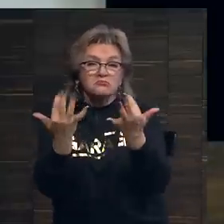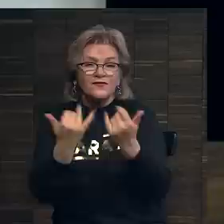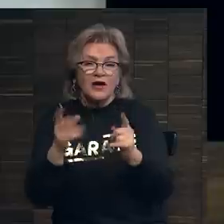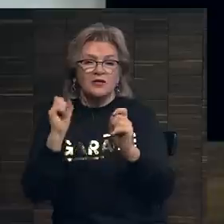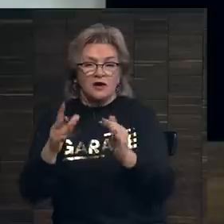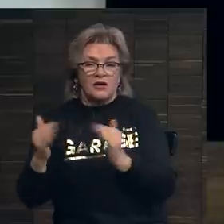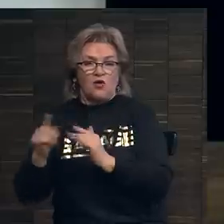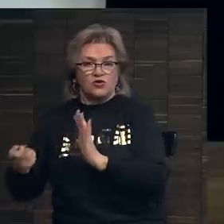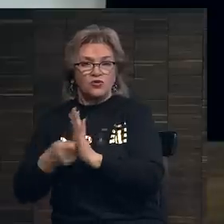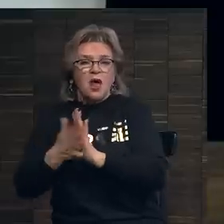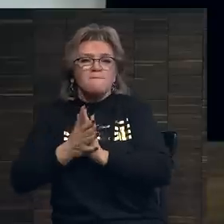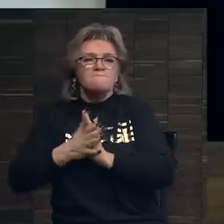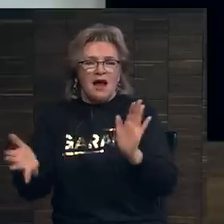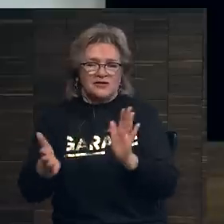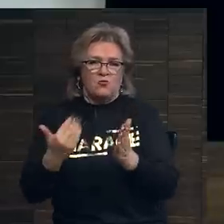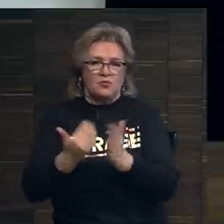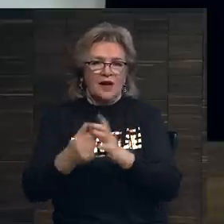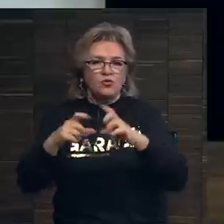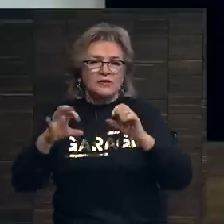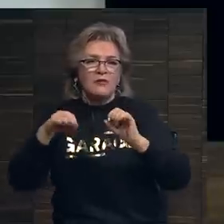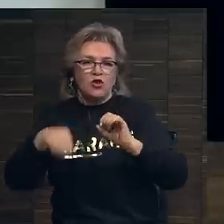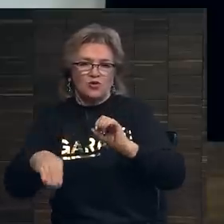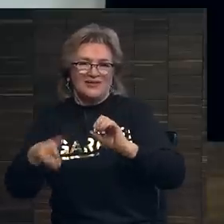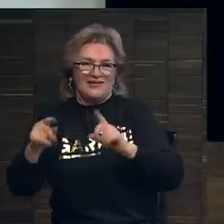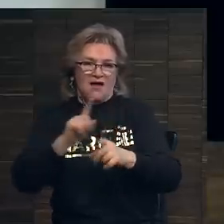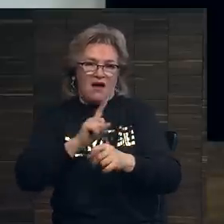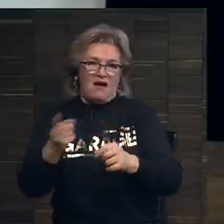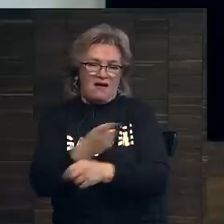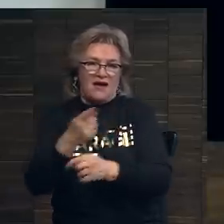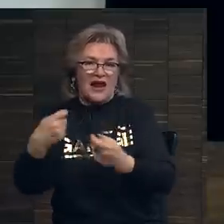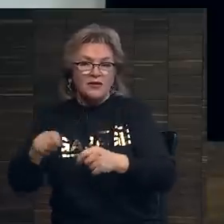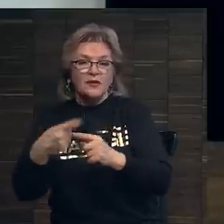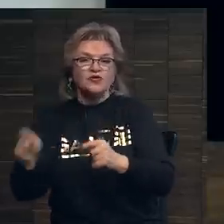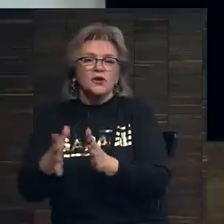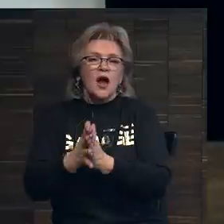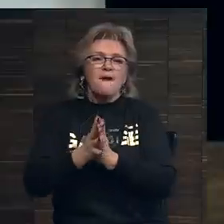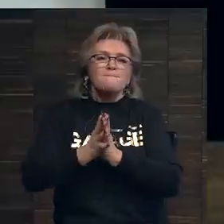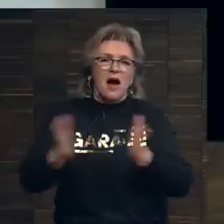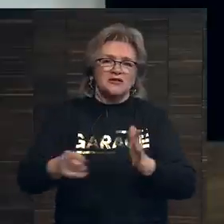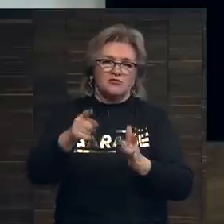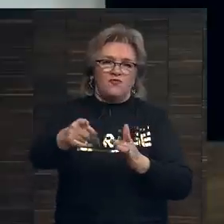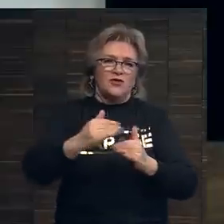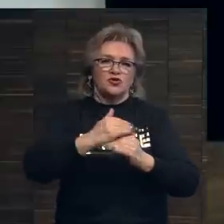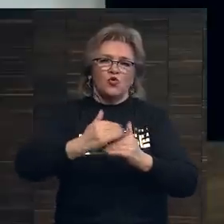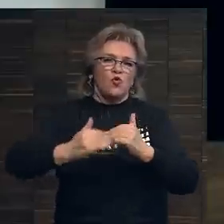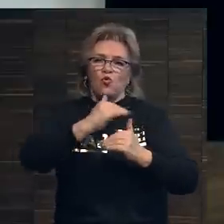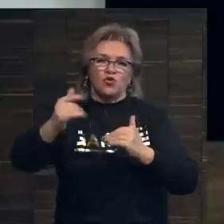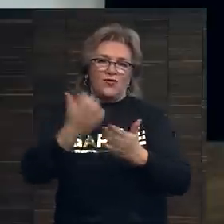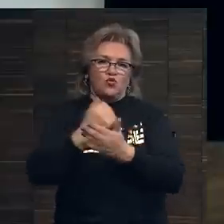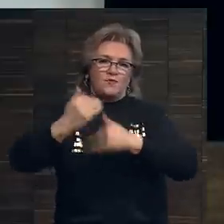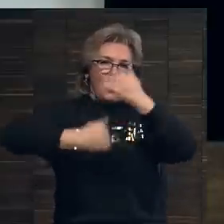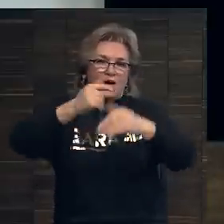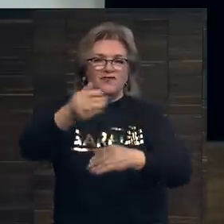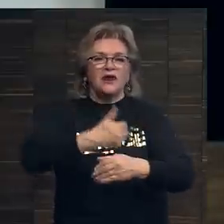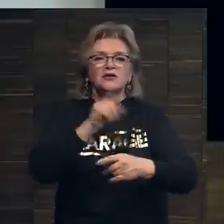аукционный дом, привлекать себе максимум лотов на реализацию, потому что это максимизирует ваш уровень успеха. Вы хотите,